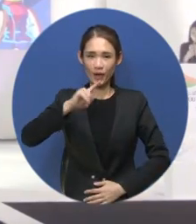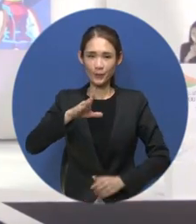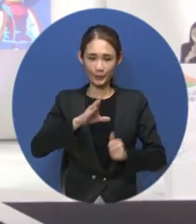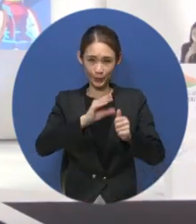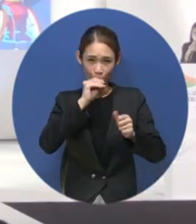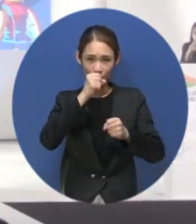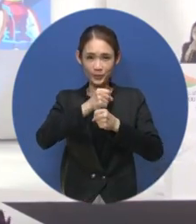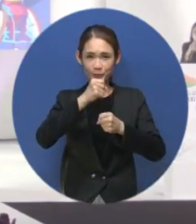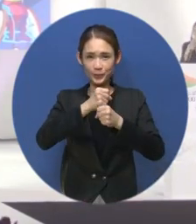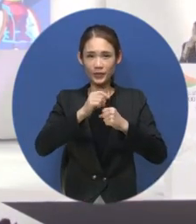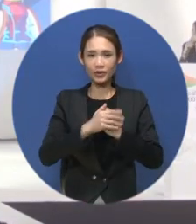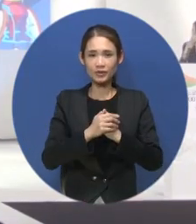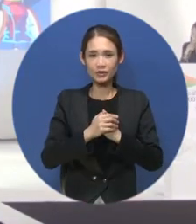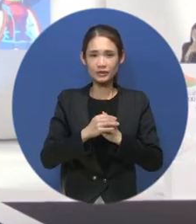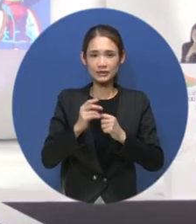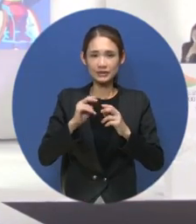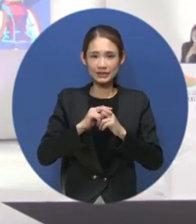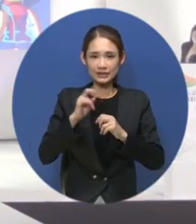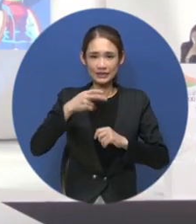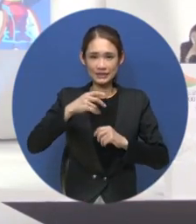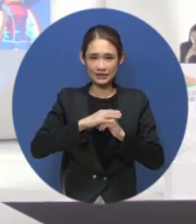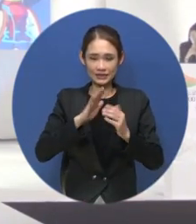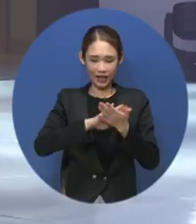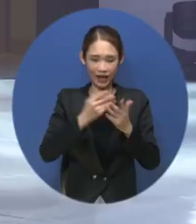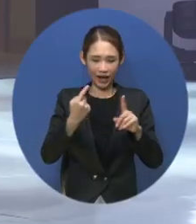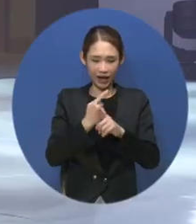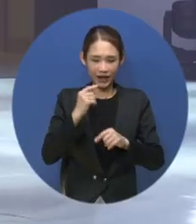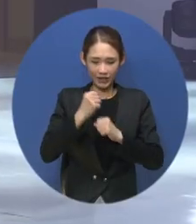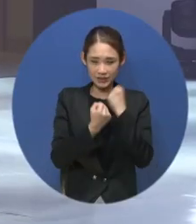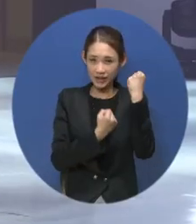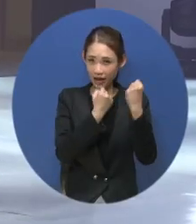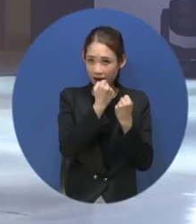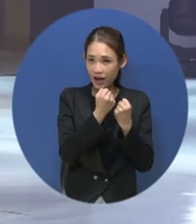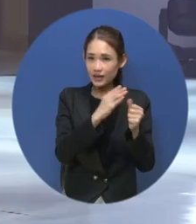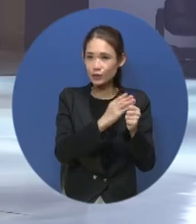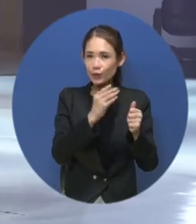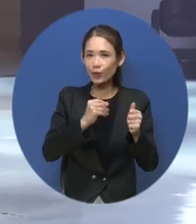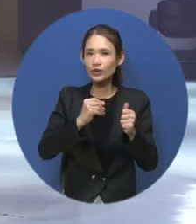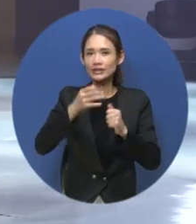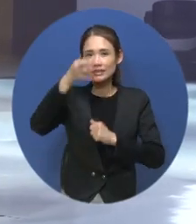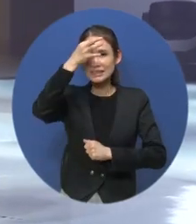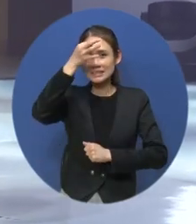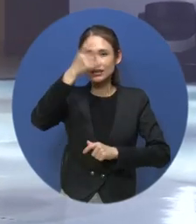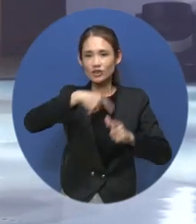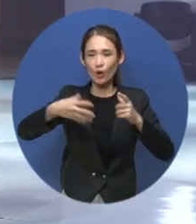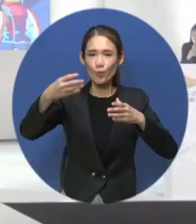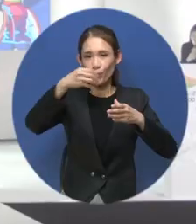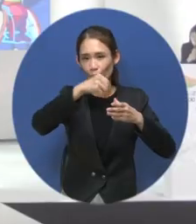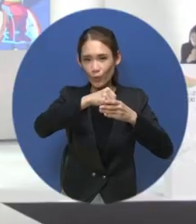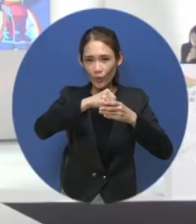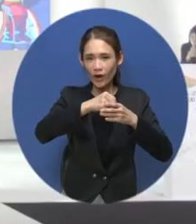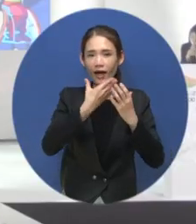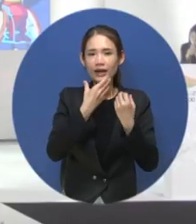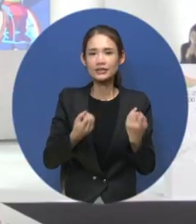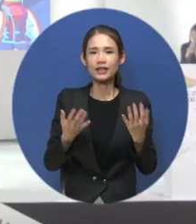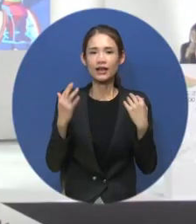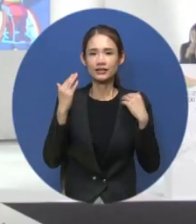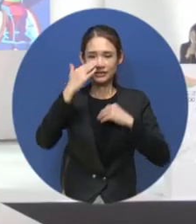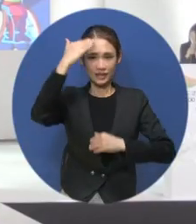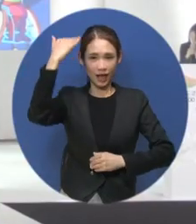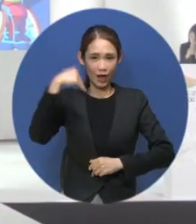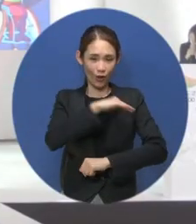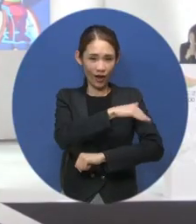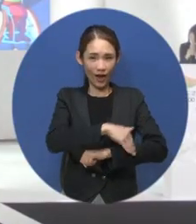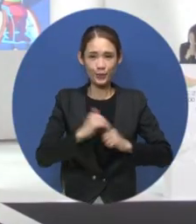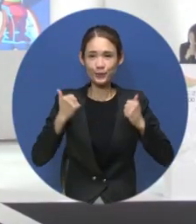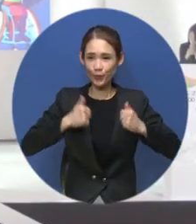단복은 리사이클링 소재를 적용해 기능성을 높인 것이 특징입니다. 또한 행사 단복은 생활 안복으로 첫